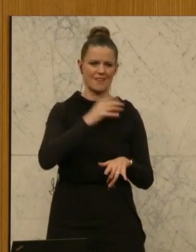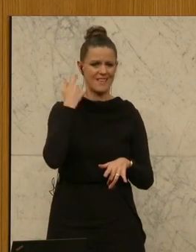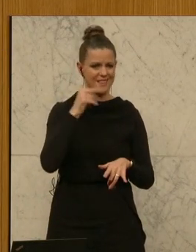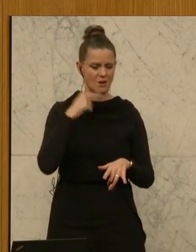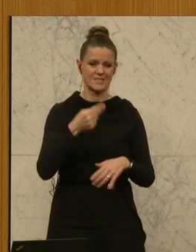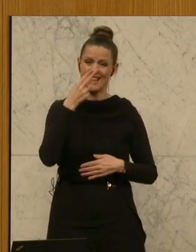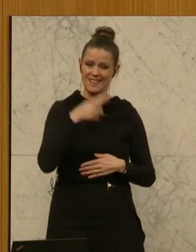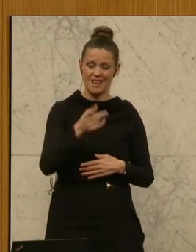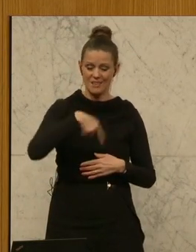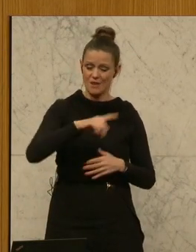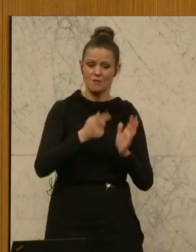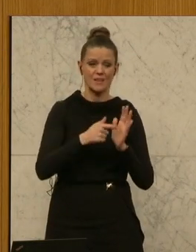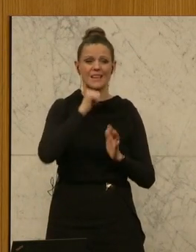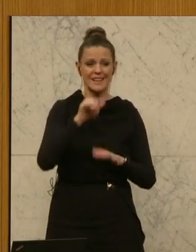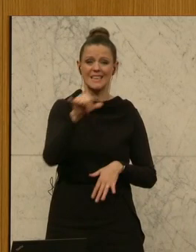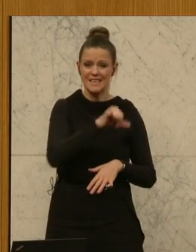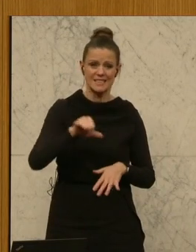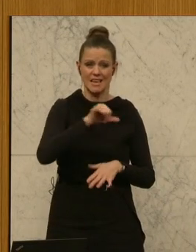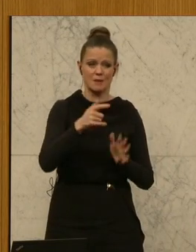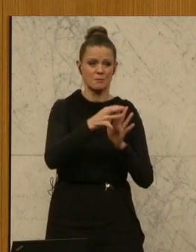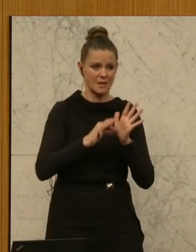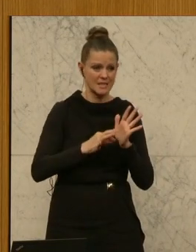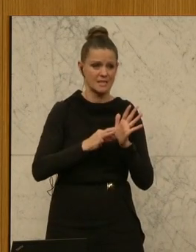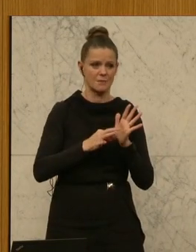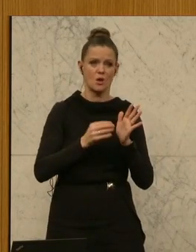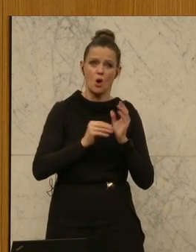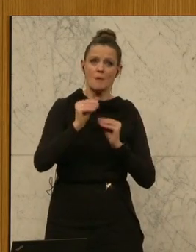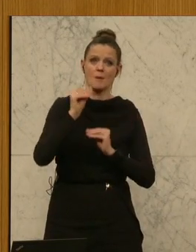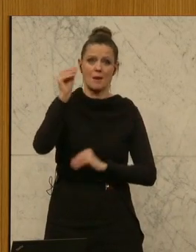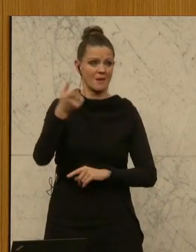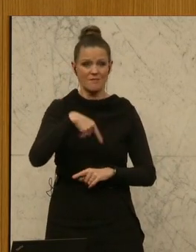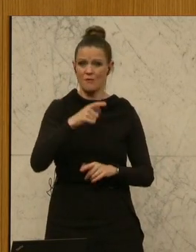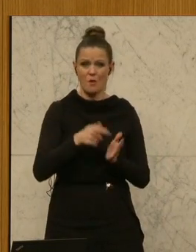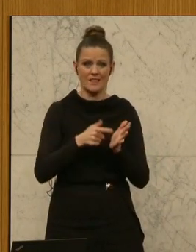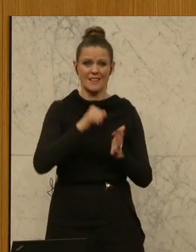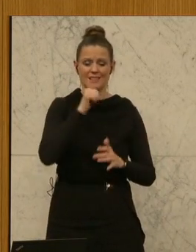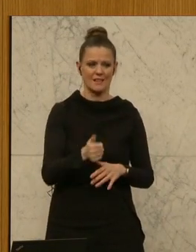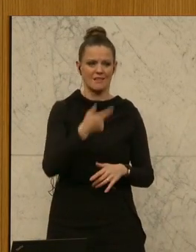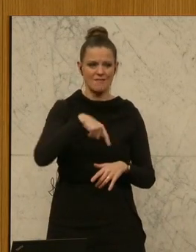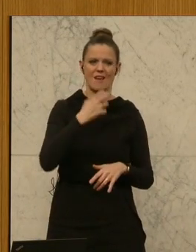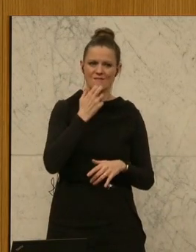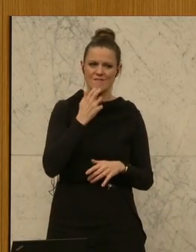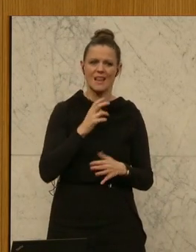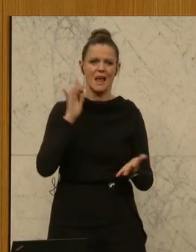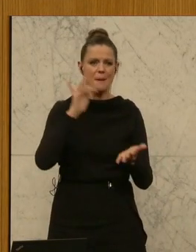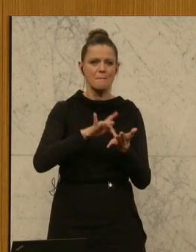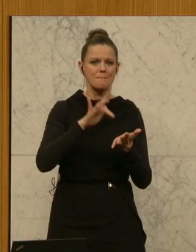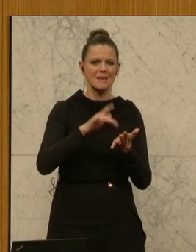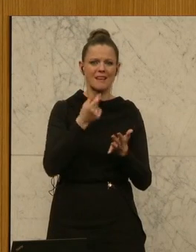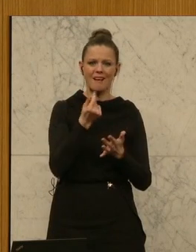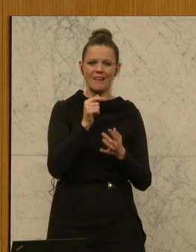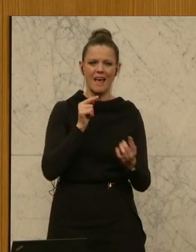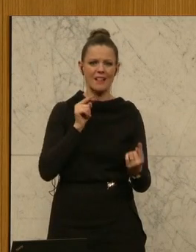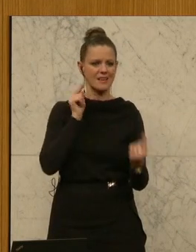nein, wir fordern nicht das Gießkannenprinzip und noch mehr und noch mehr, sondern wir fordern, dass genau die Mittel zielgerichtet eingesetzt werden.